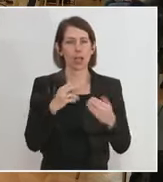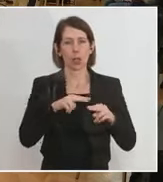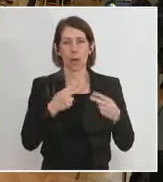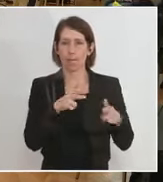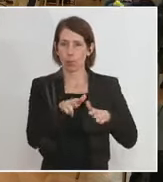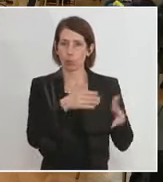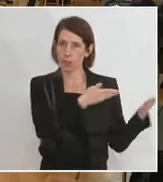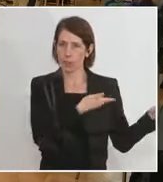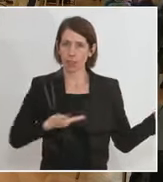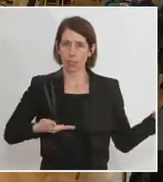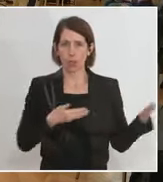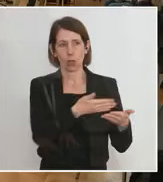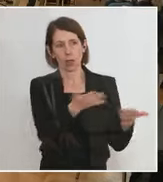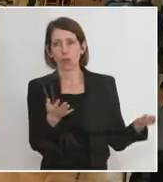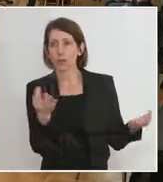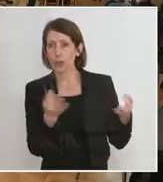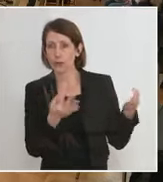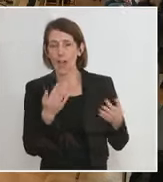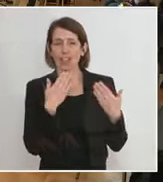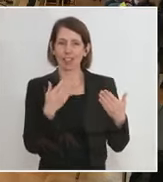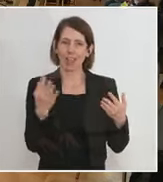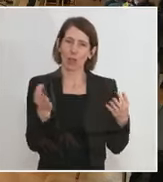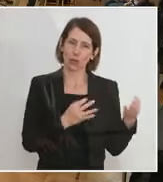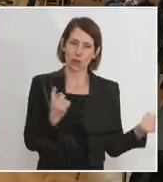Bundesregierung und Ihnen vielen Dank für Ihre Fragen und fürs Kommen.